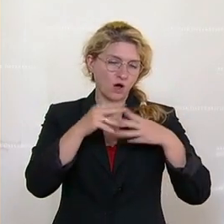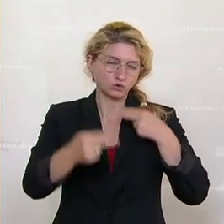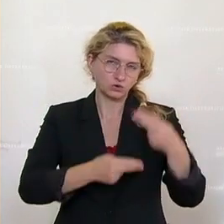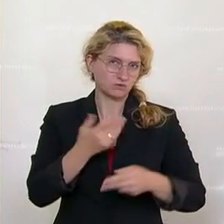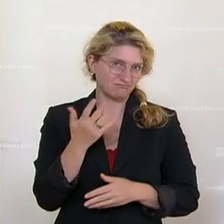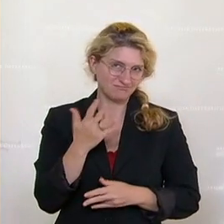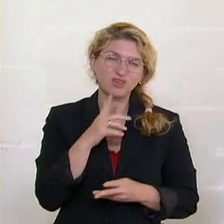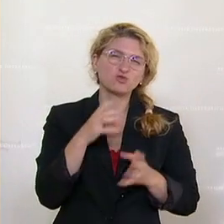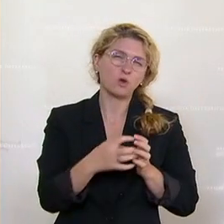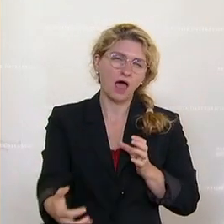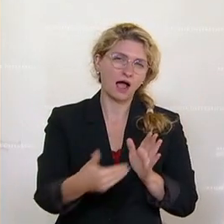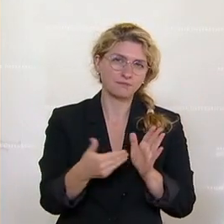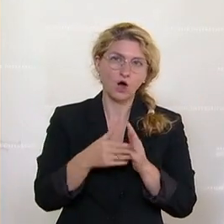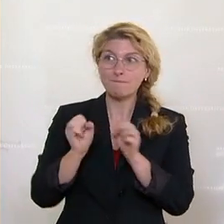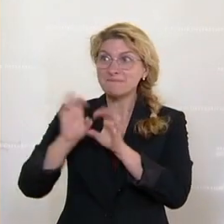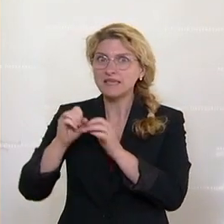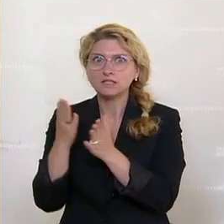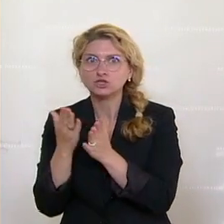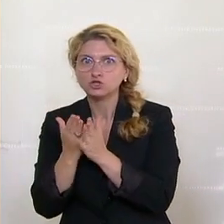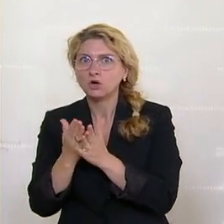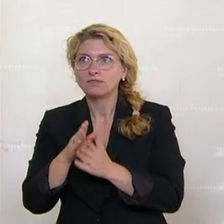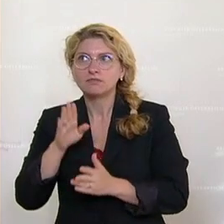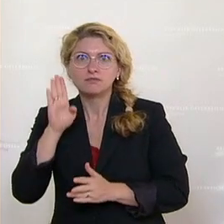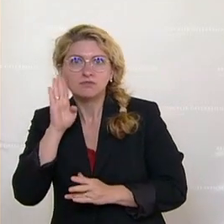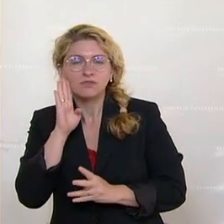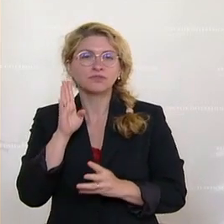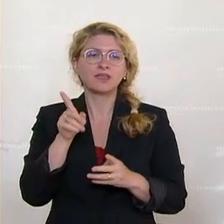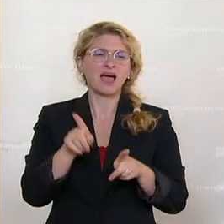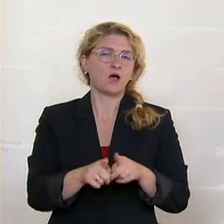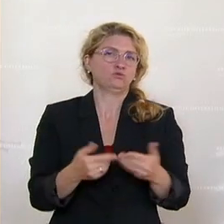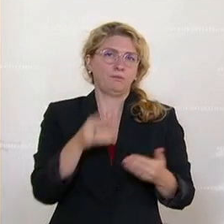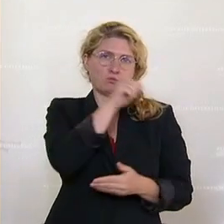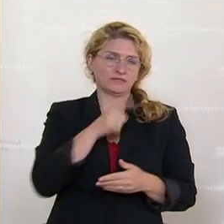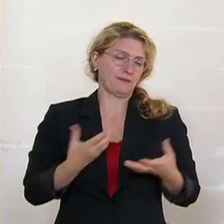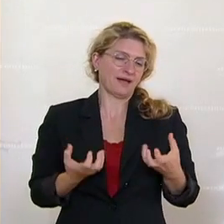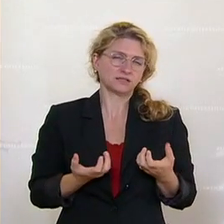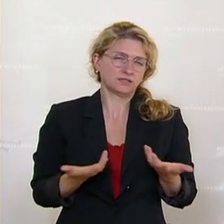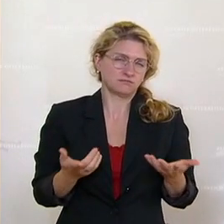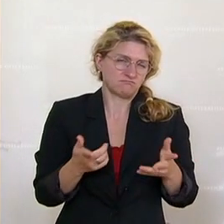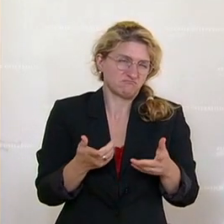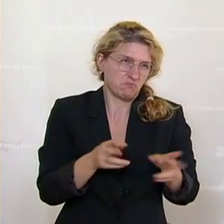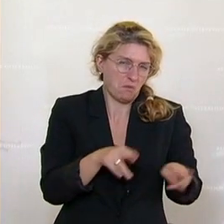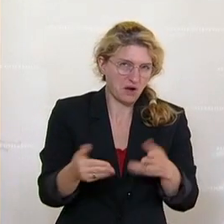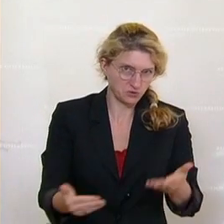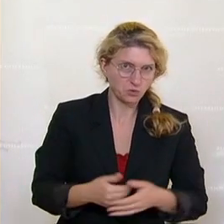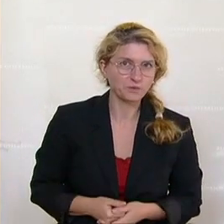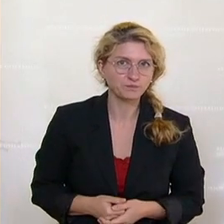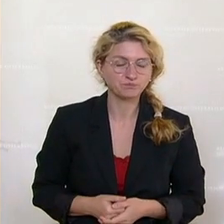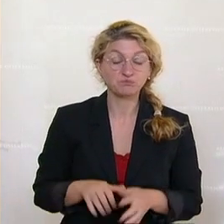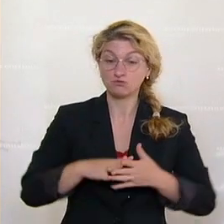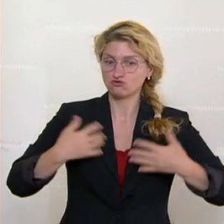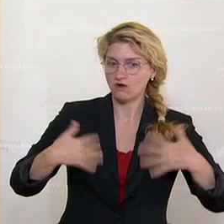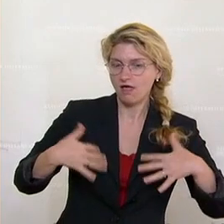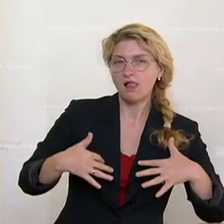Medien waren bereits auf der Spur, die Zeit war nicht da. Ist auch nicht ungewöhnlich in der polizeilichen Praxis. In aller Eile wird